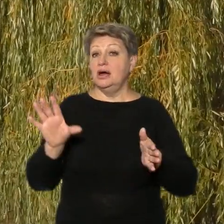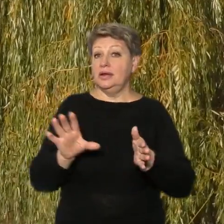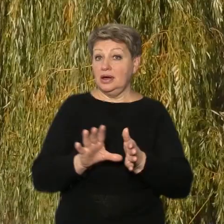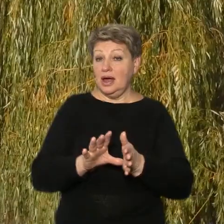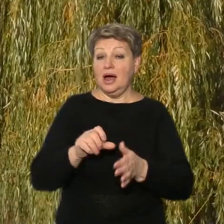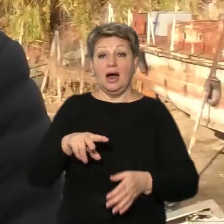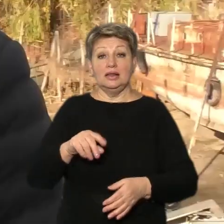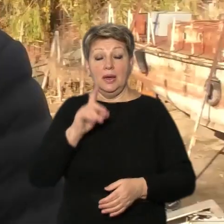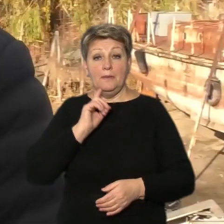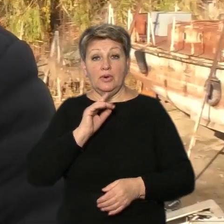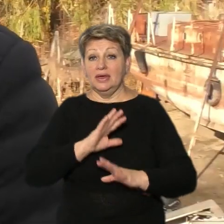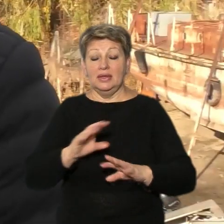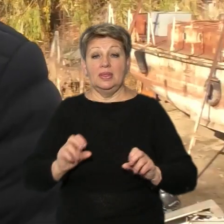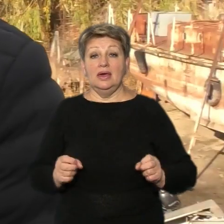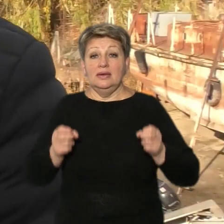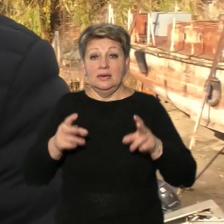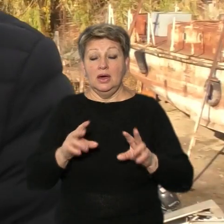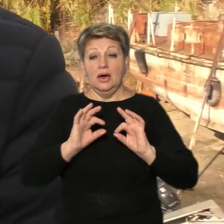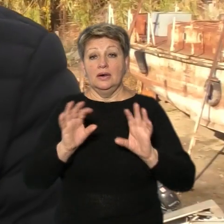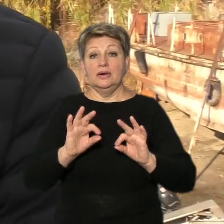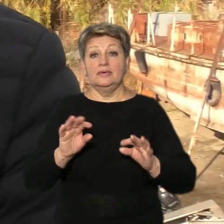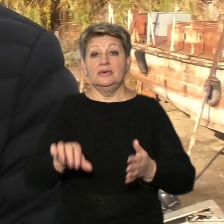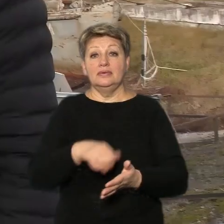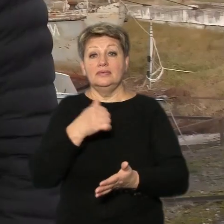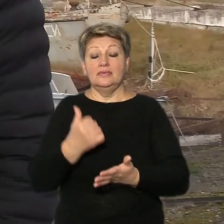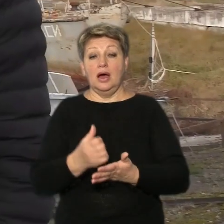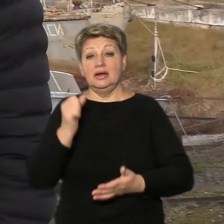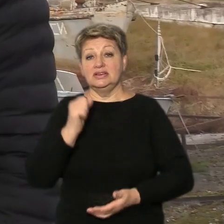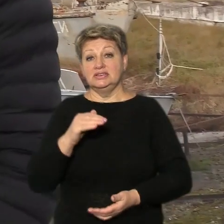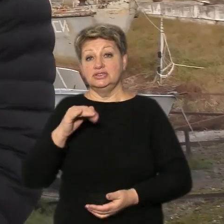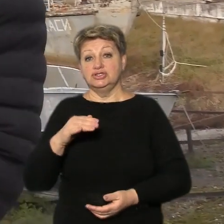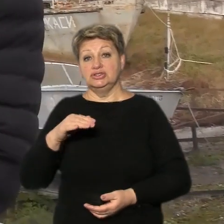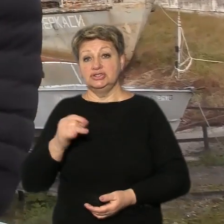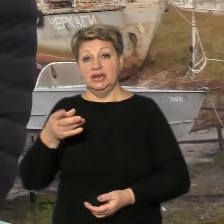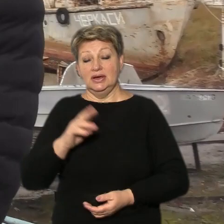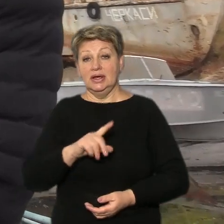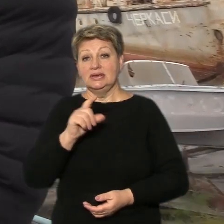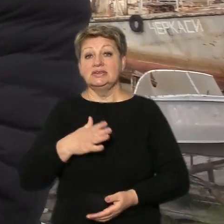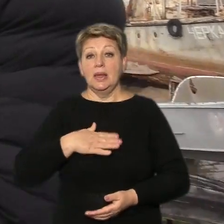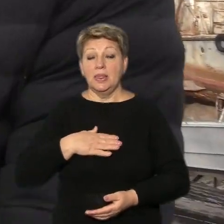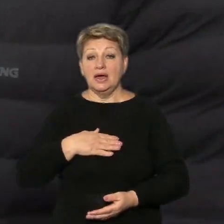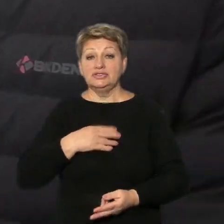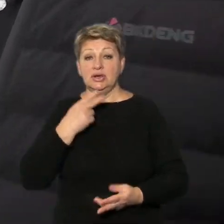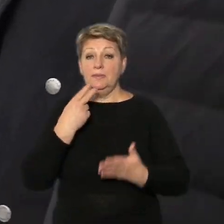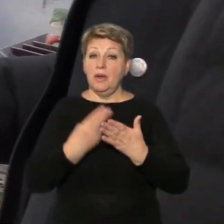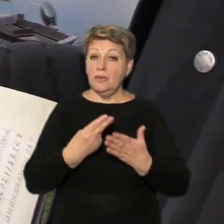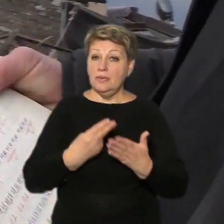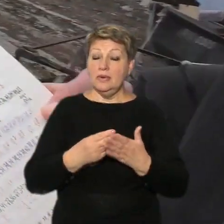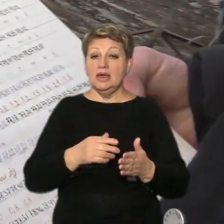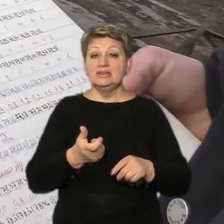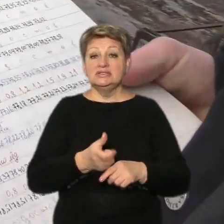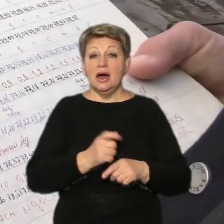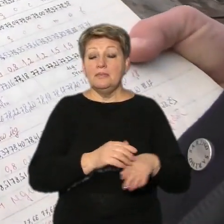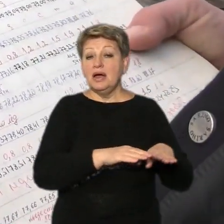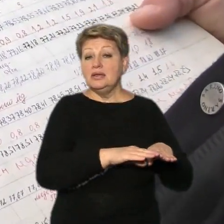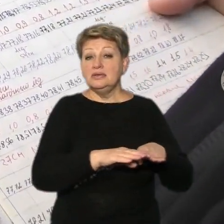не критична, каже іхтіолог Черкаського рибоохоронного патруля Олександр Жижеря. За нашими спостереженнями, найнижчий рівень води